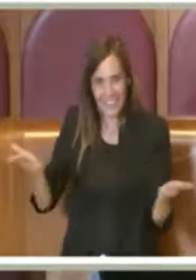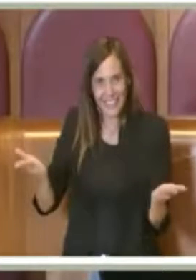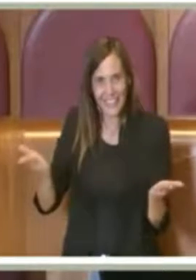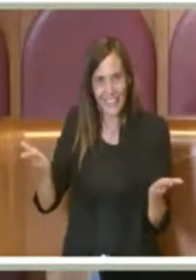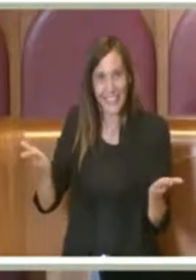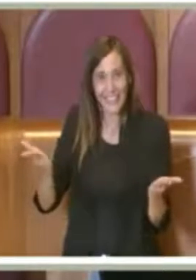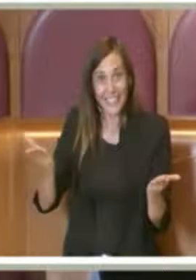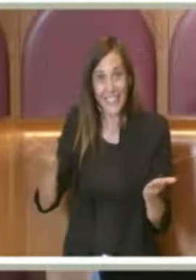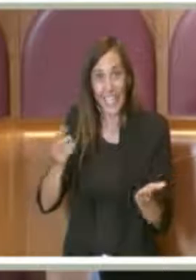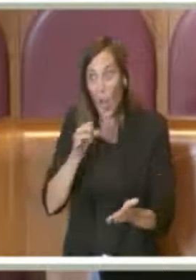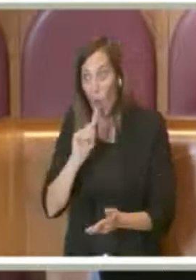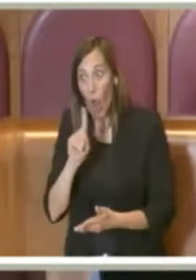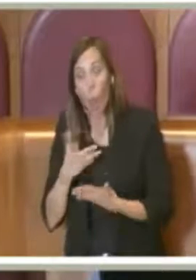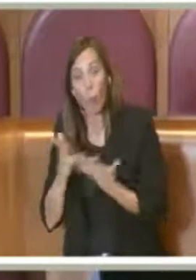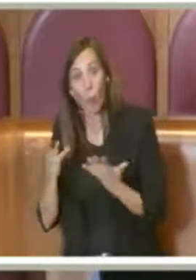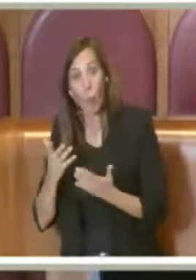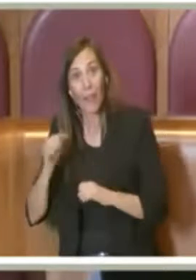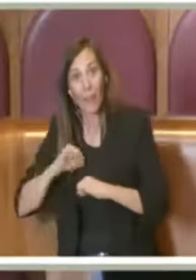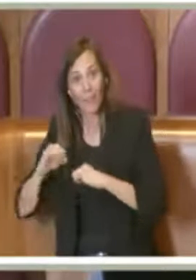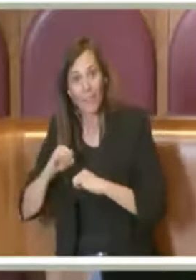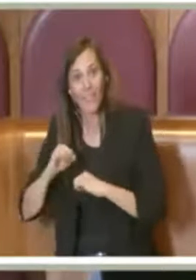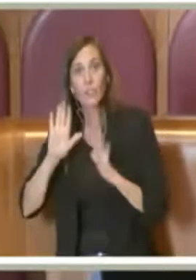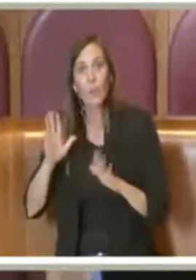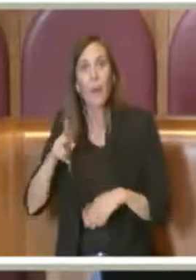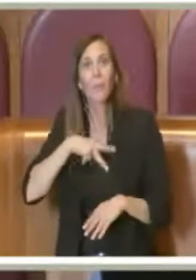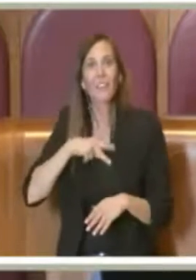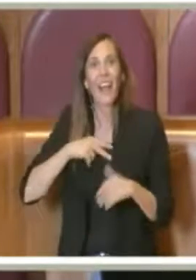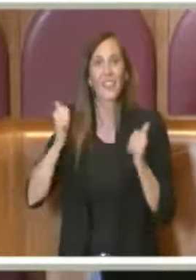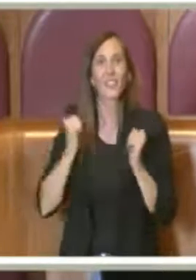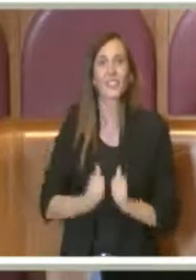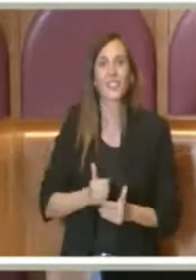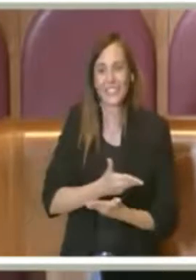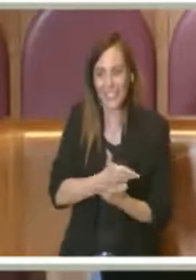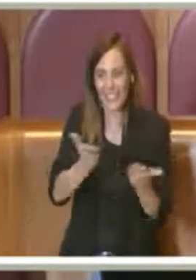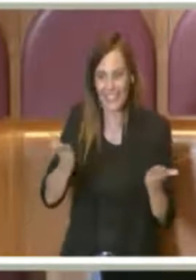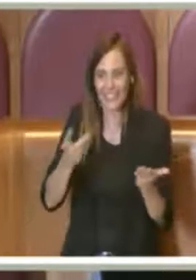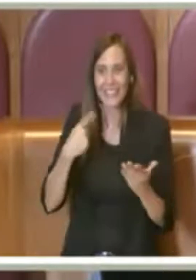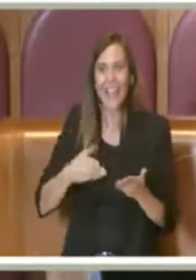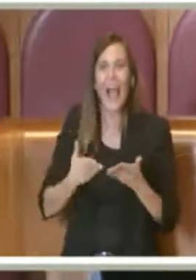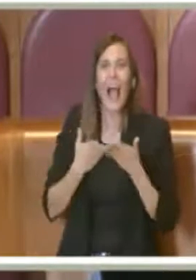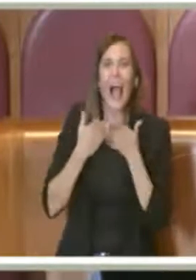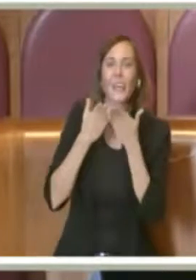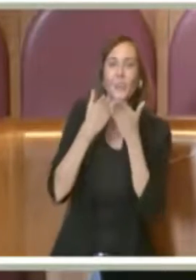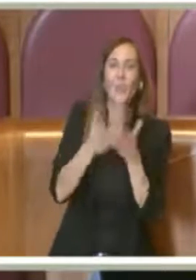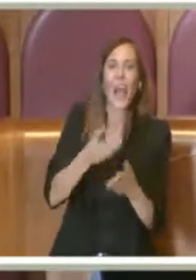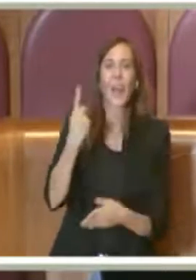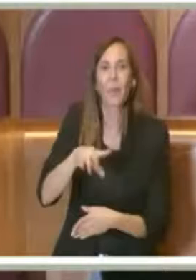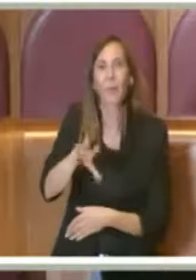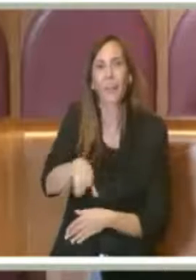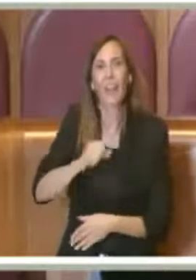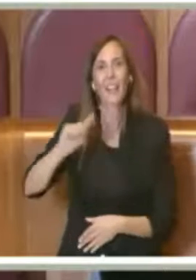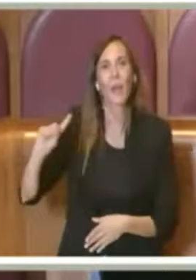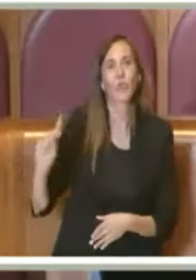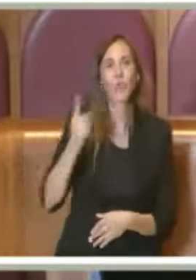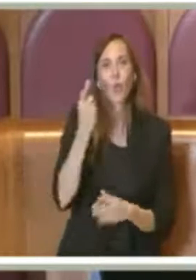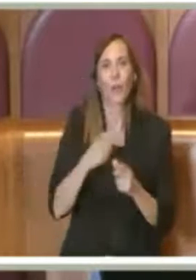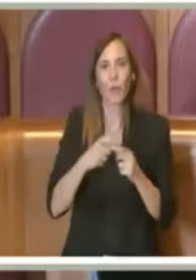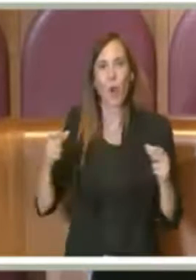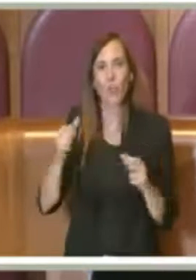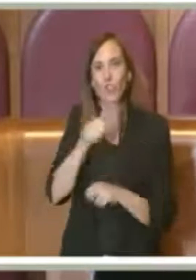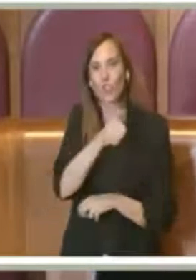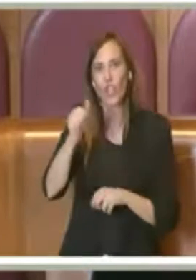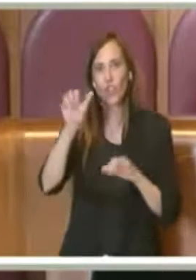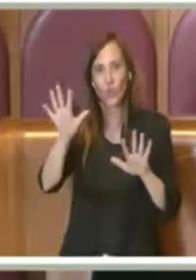la pubblica amministrazione, per lo svolgimento delle pratiche del super bonus 110 cosiddetto. Ricordo all'Aule,